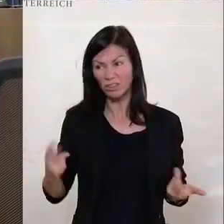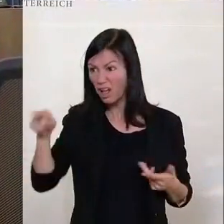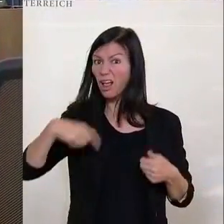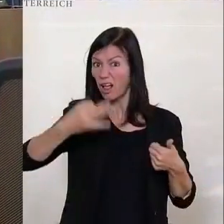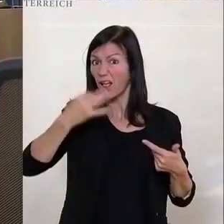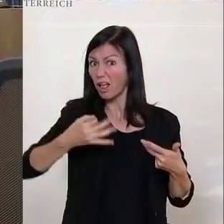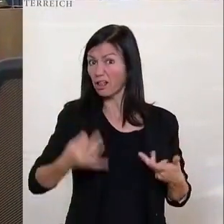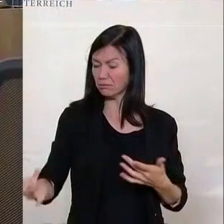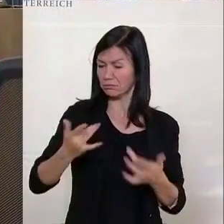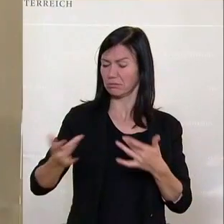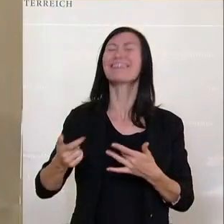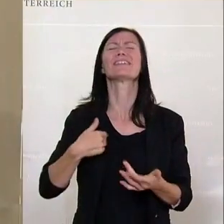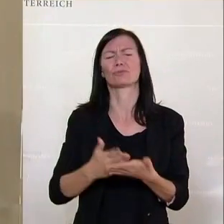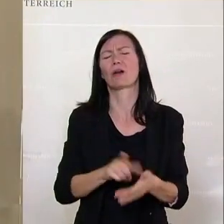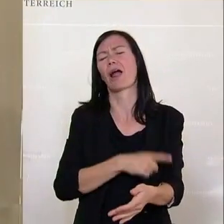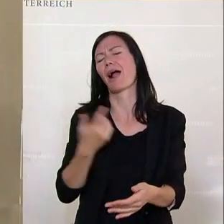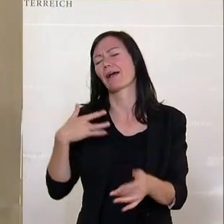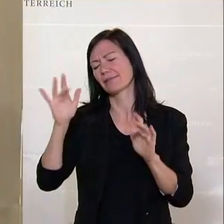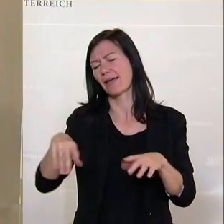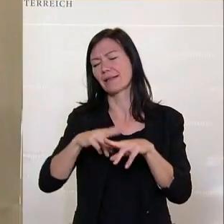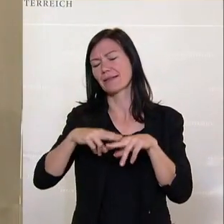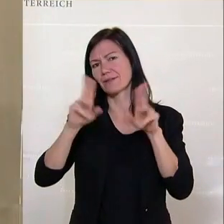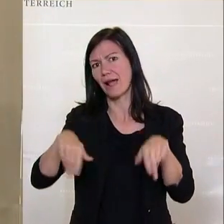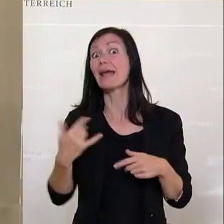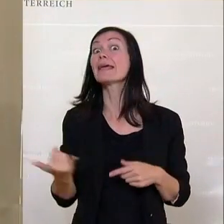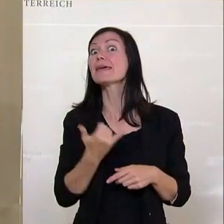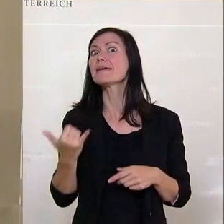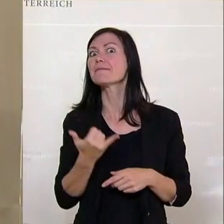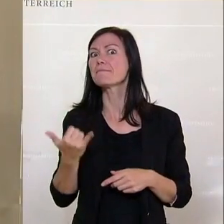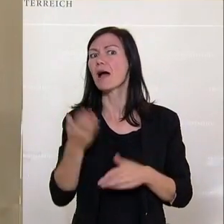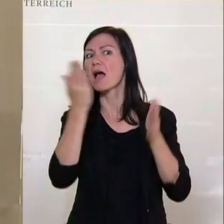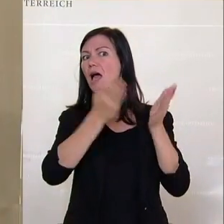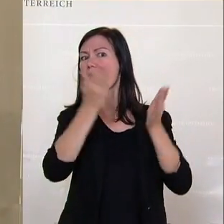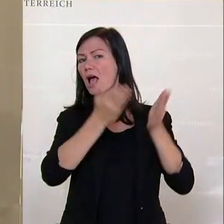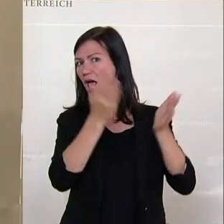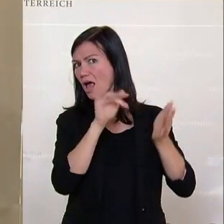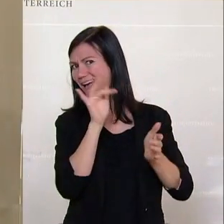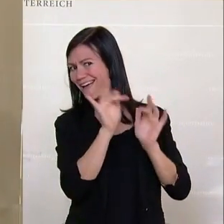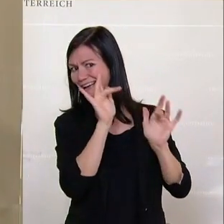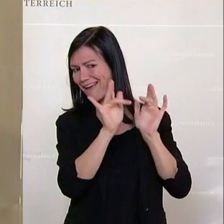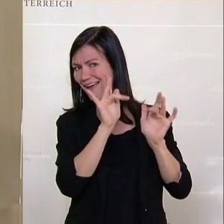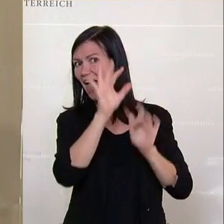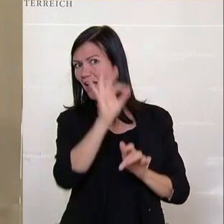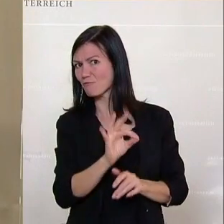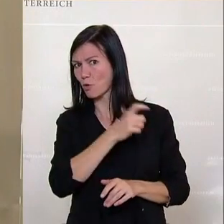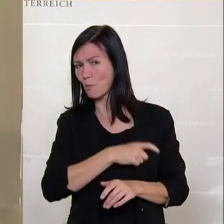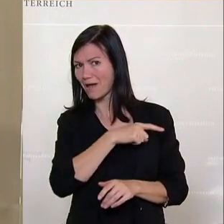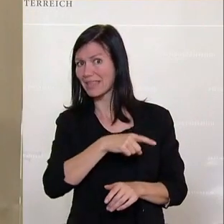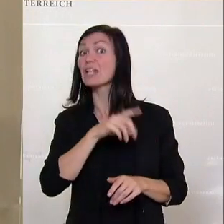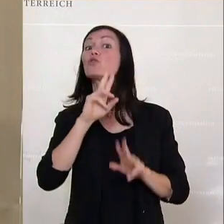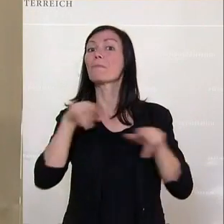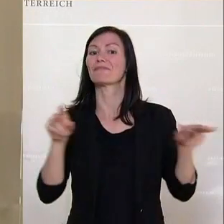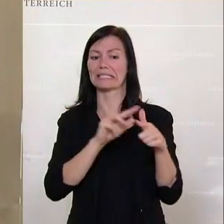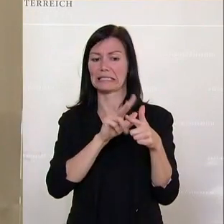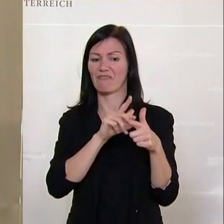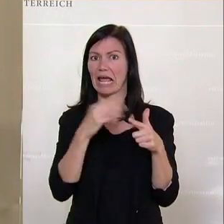bin, weiß ich immer, wenn die ÖVP auf die Freiheitlichen schimpft, hat es meistens zwei Gründe. Erstens